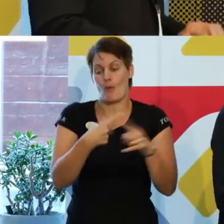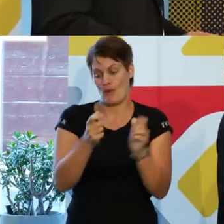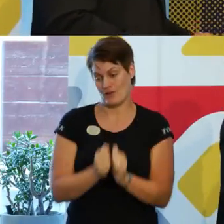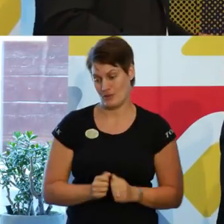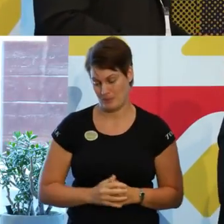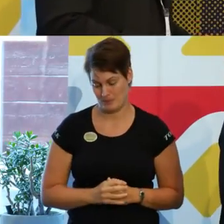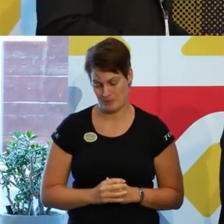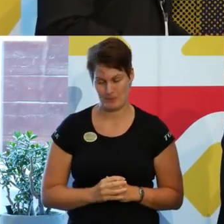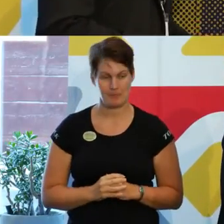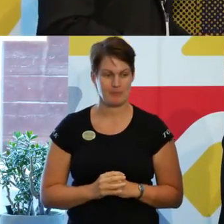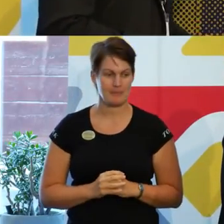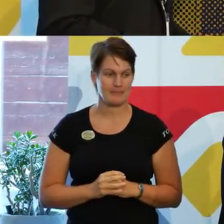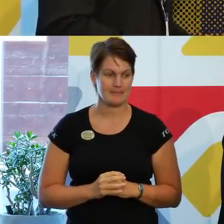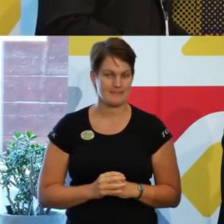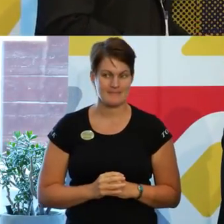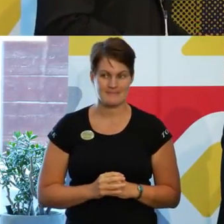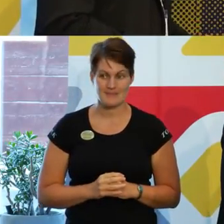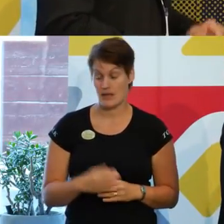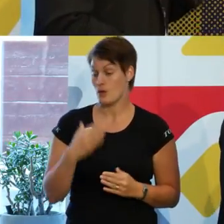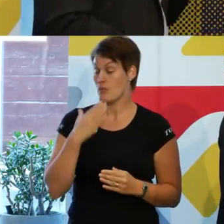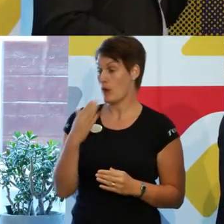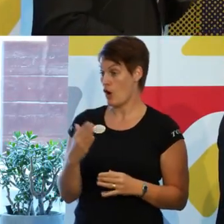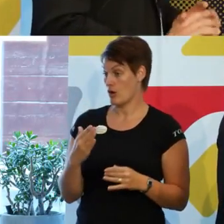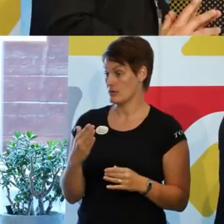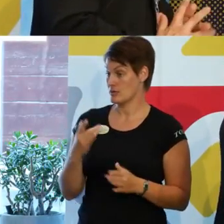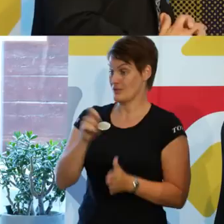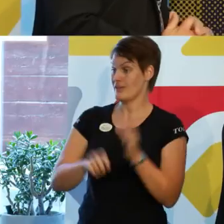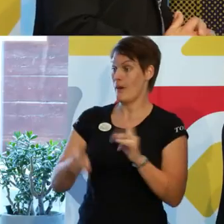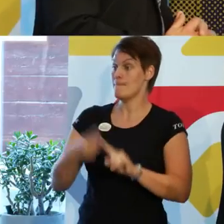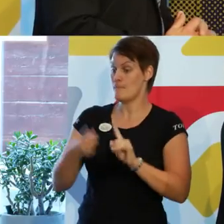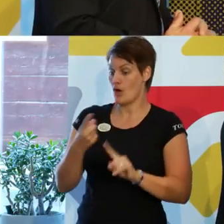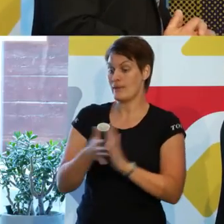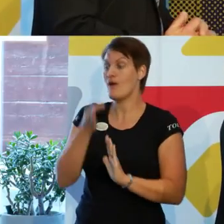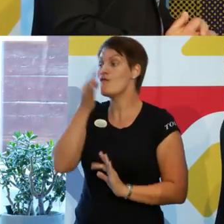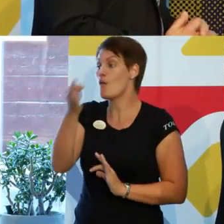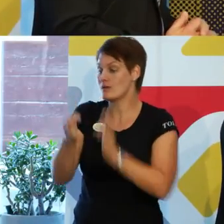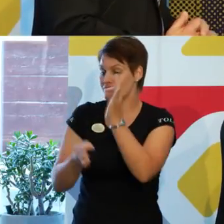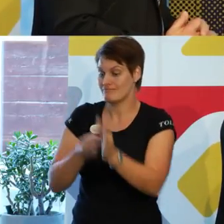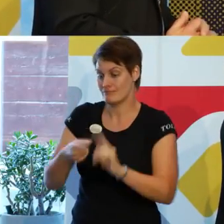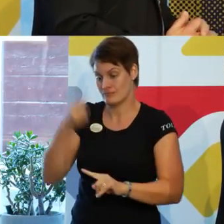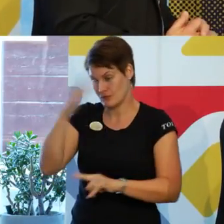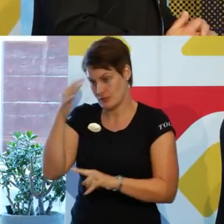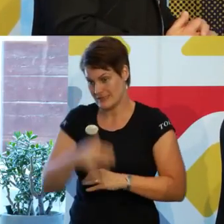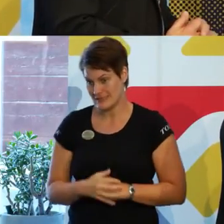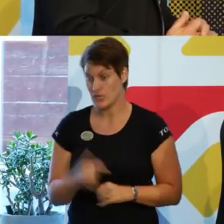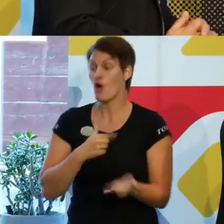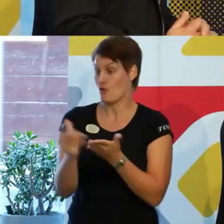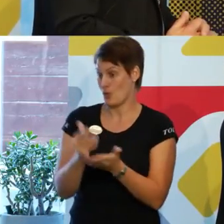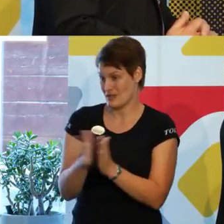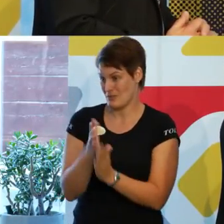Det är ju en bra bit på vägen att börja ställa frågorna. Jag ställer några frågor till.